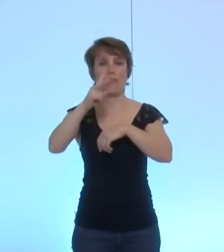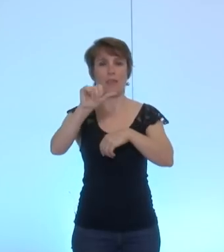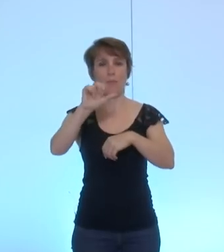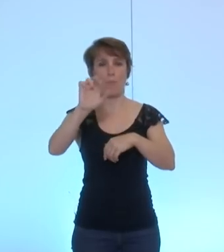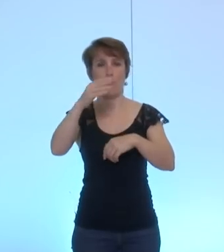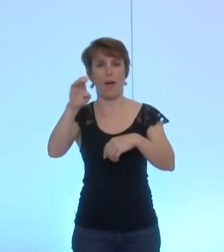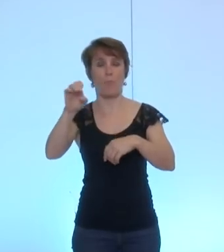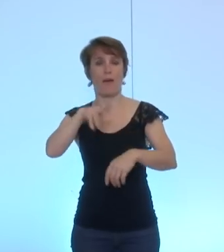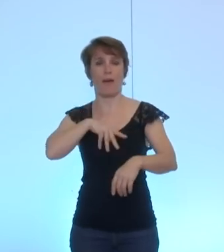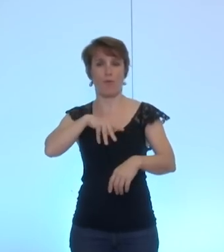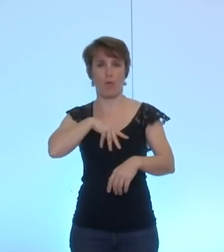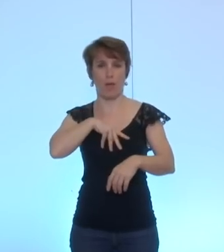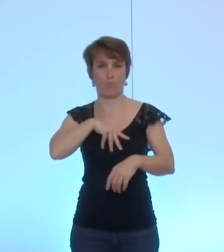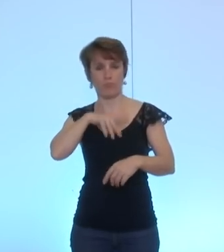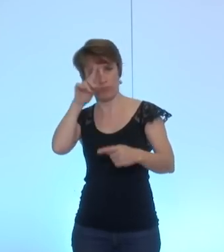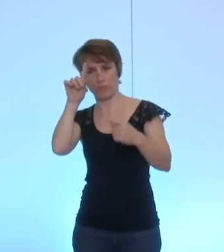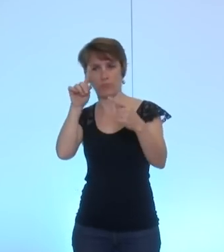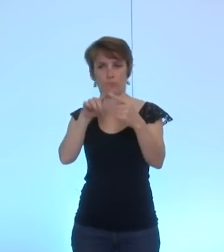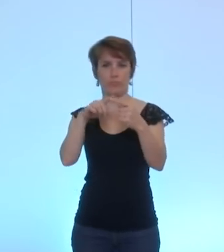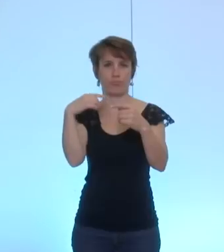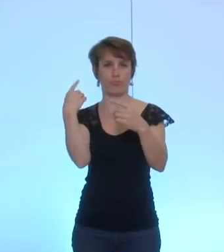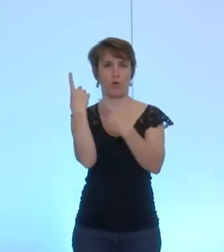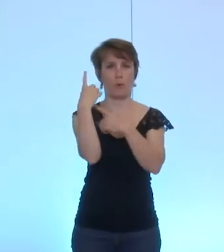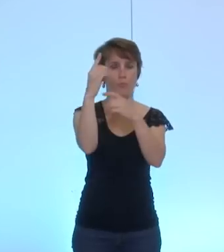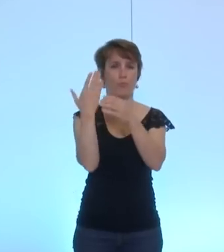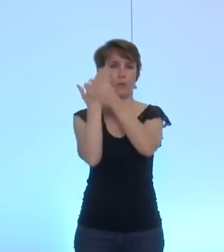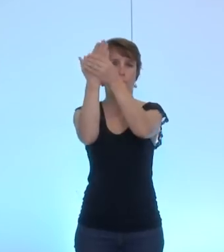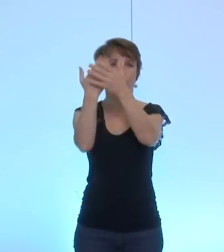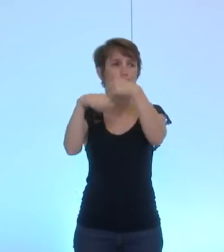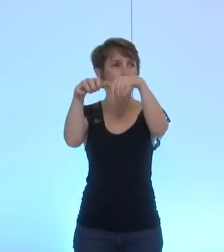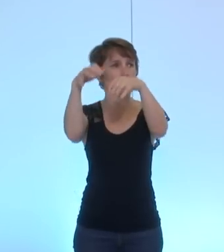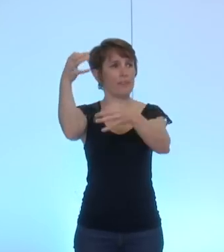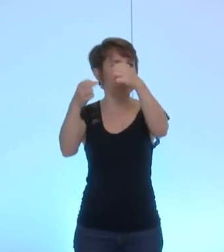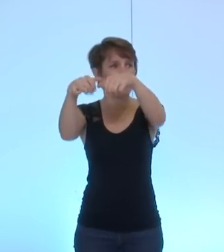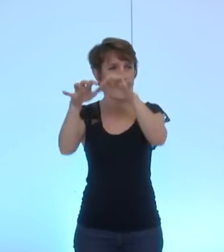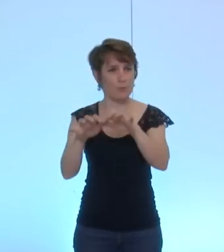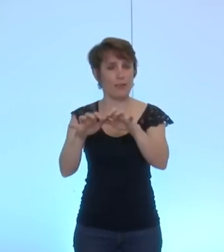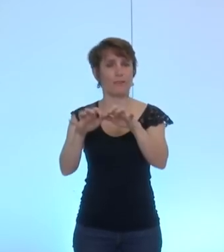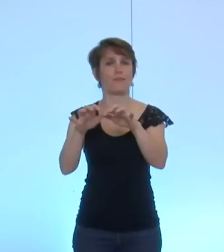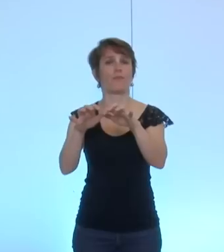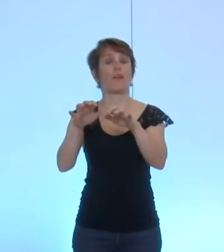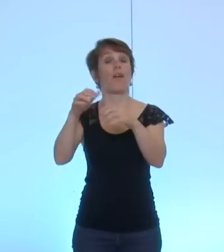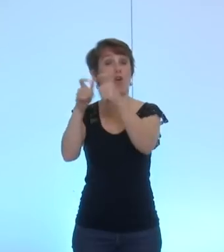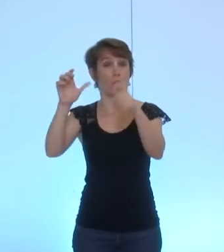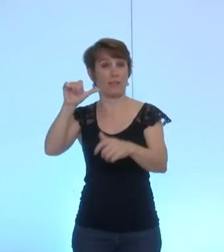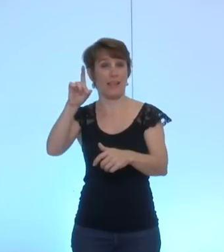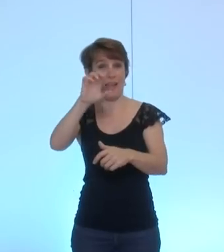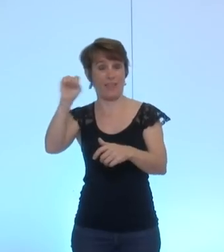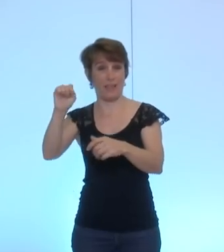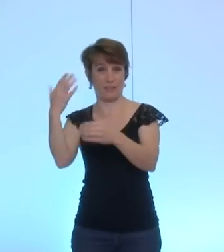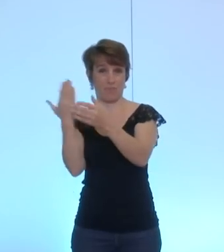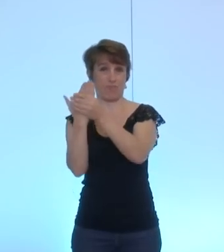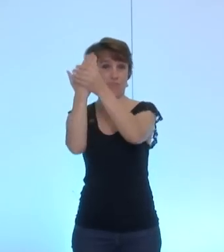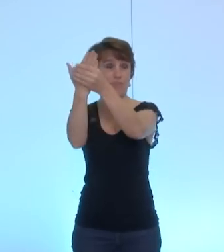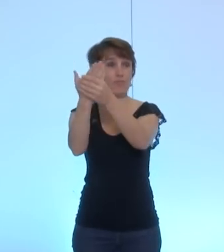autoriser la ville à rester en justice dans le cadre de la requête déposée devant le tribunal administratif par l'ADES tenant à l'annulation de la délibération du 30